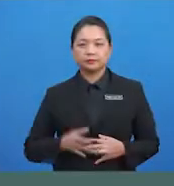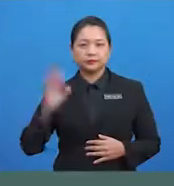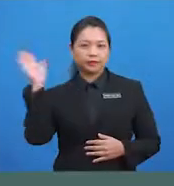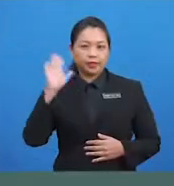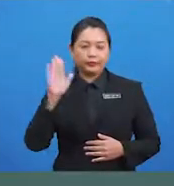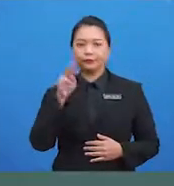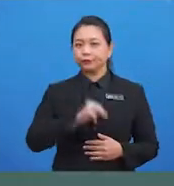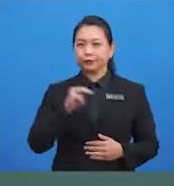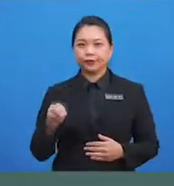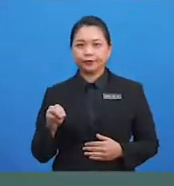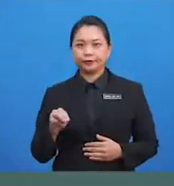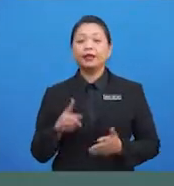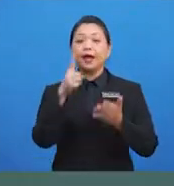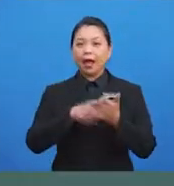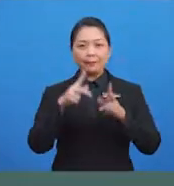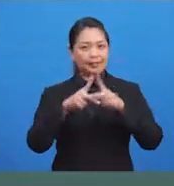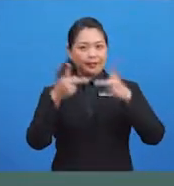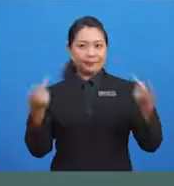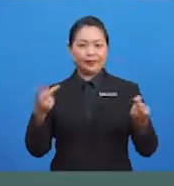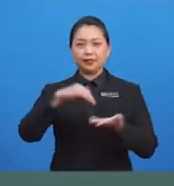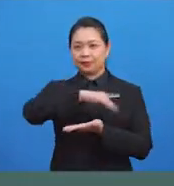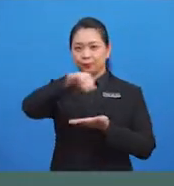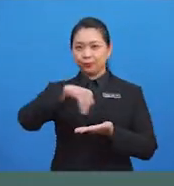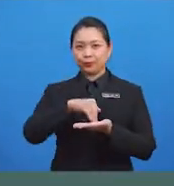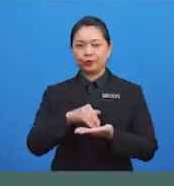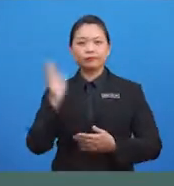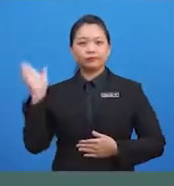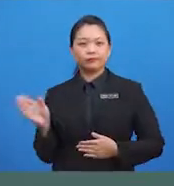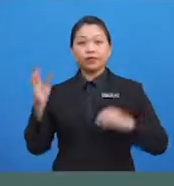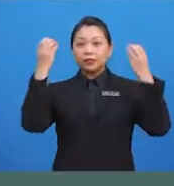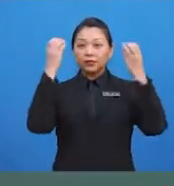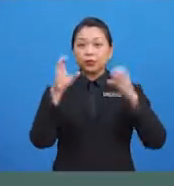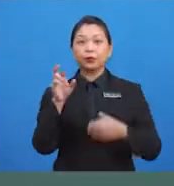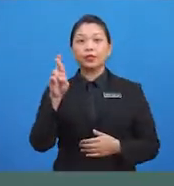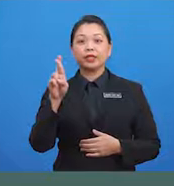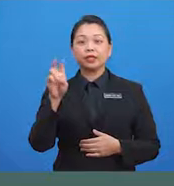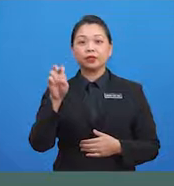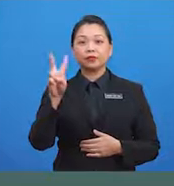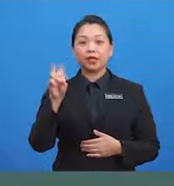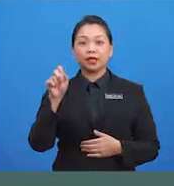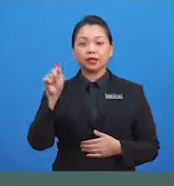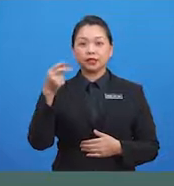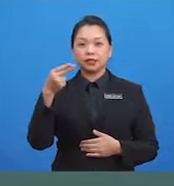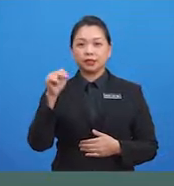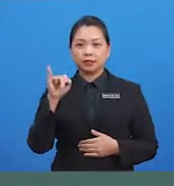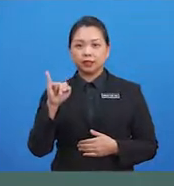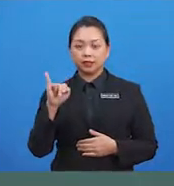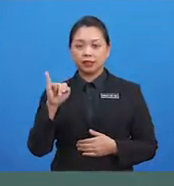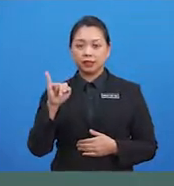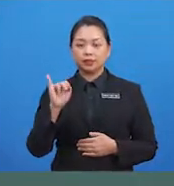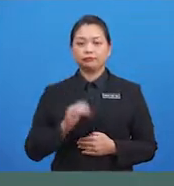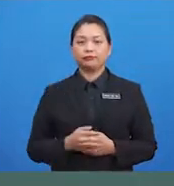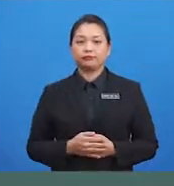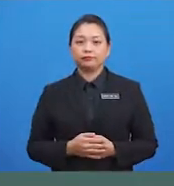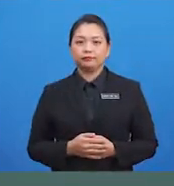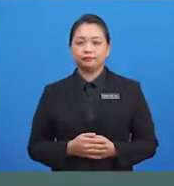Hai murid-murid, apa khabar semua? Saya Cikgu Rewidi Karanadidi dari Sekolah Kebangsaan Taman